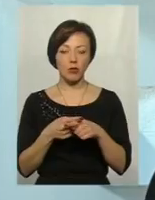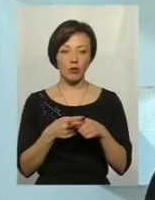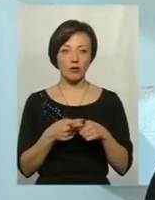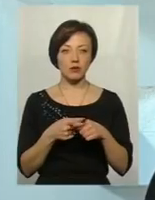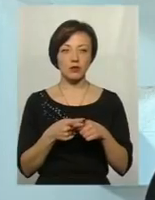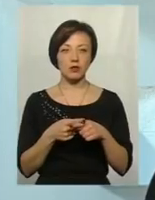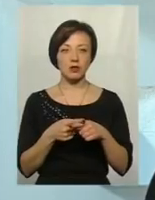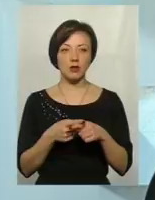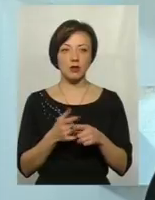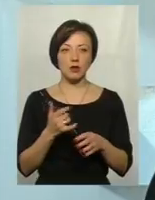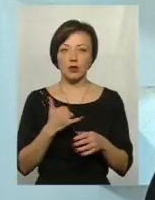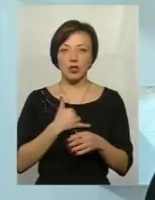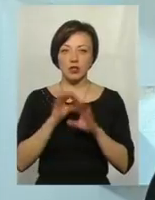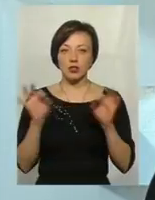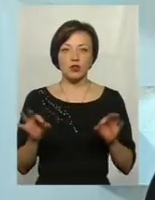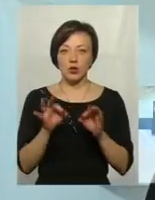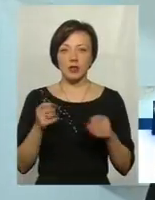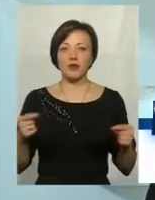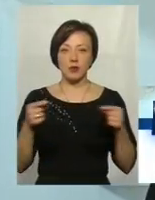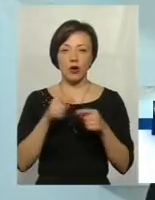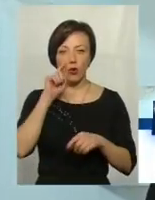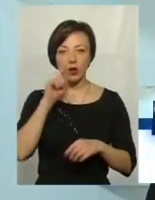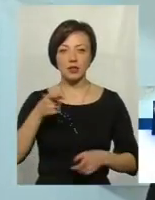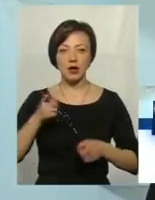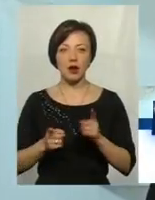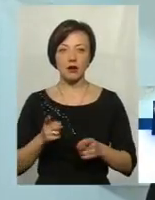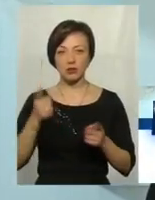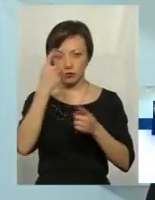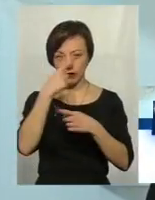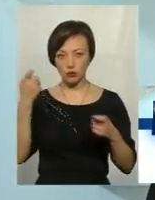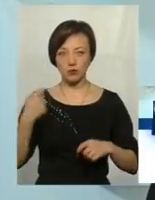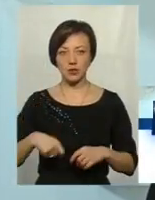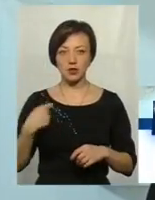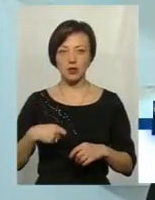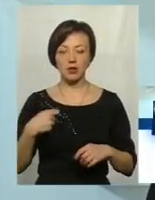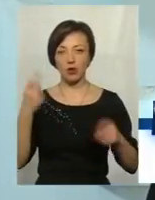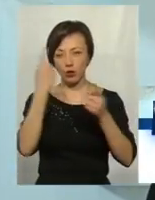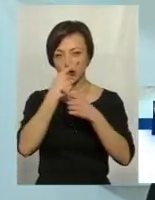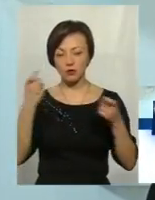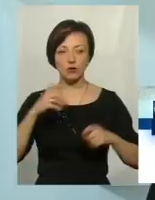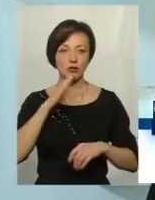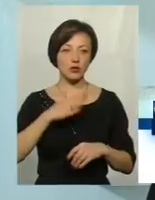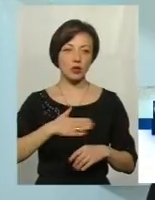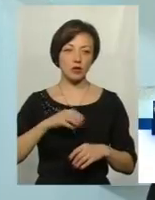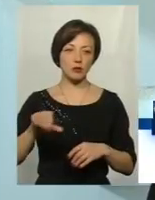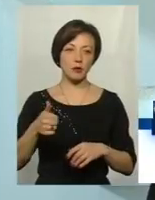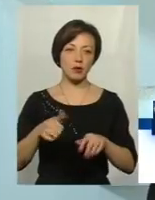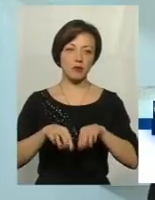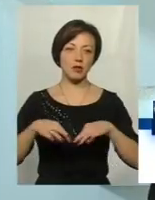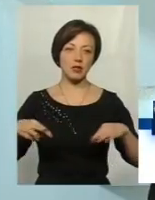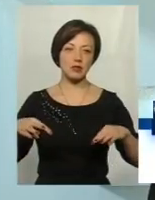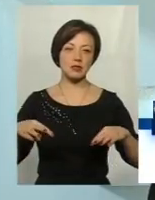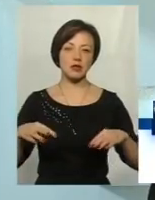Знаєте, в нас взагалі нічого не відповідає українським реаліям. Те, що озвучує наш президент, то, що озвучує наш прем'єр-міністр.